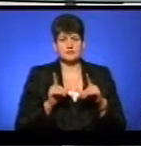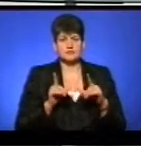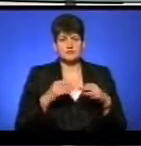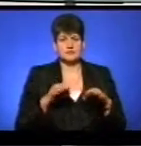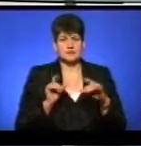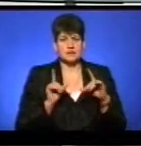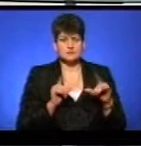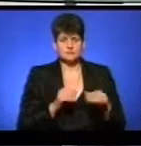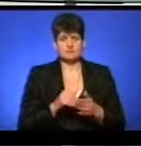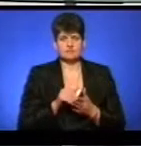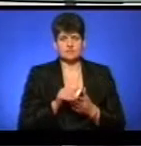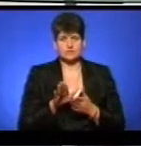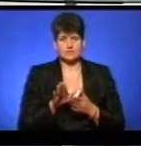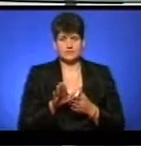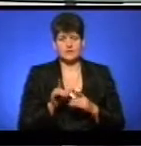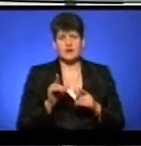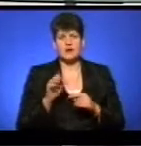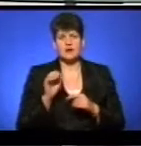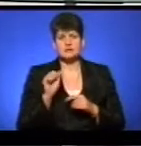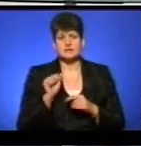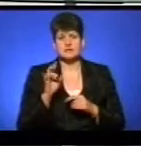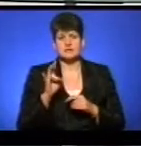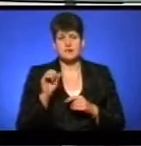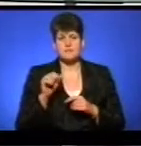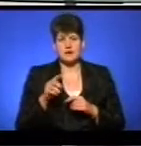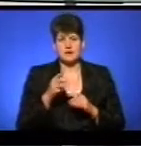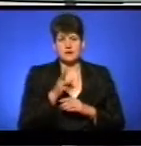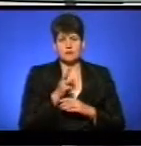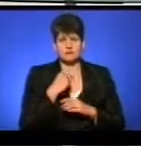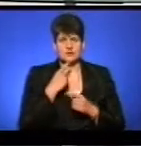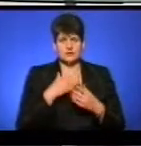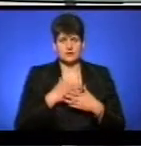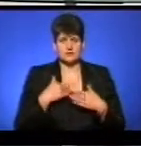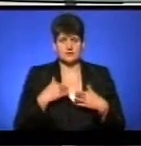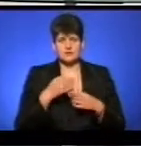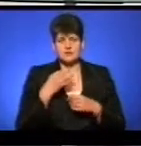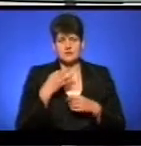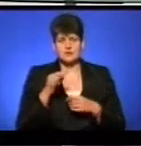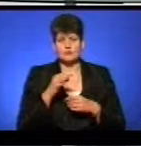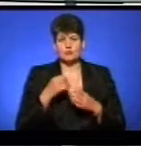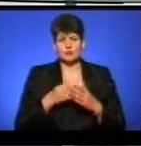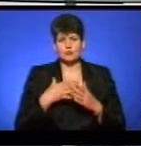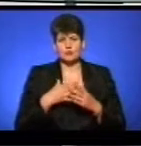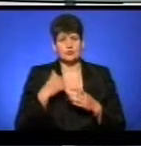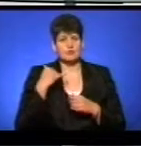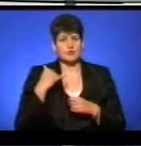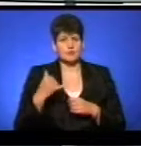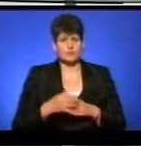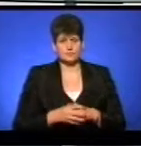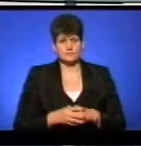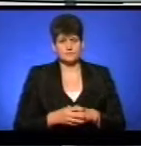відмовилися. Перевізник Андрій Немака на камеру говорити не хотів. Прокоментував подорожчання проїзду телефоном.